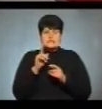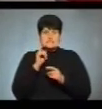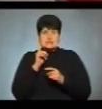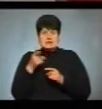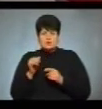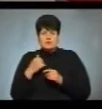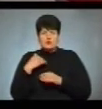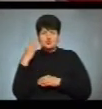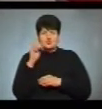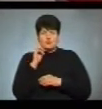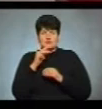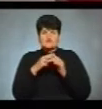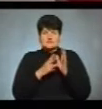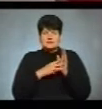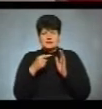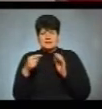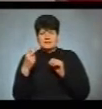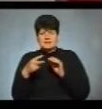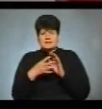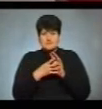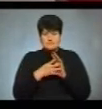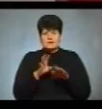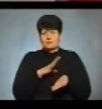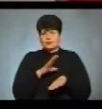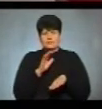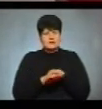проголосує молодь тільки 18-29. Він був, фактично,